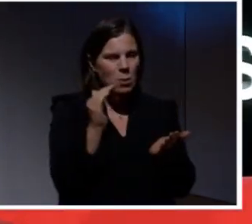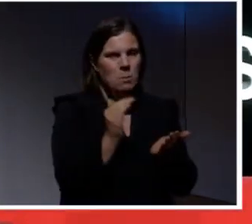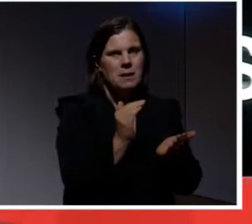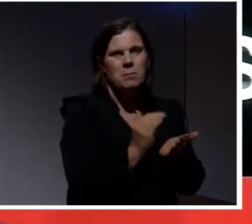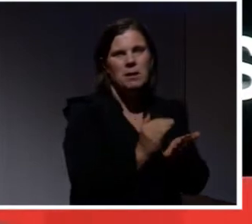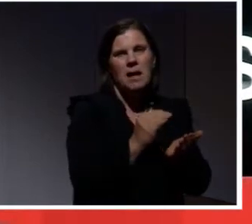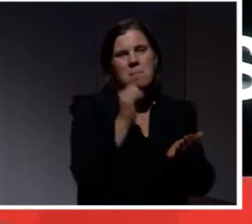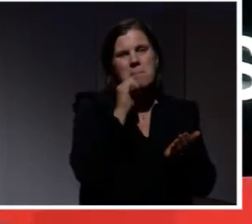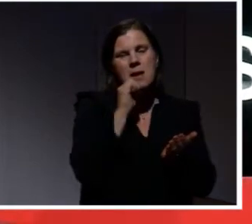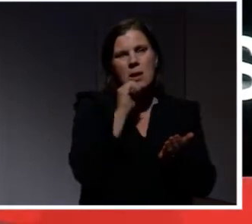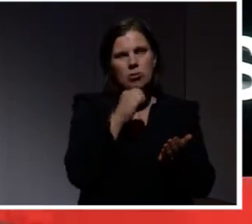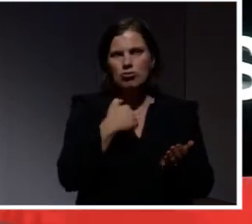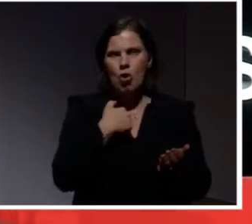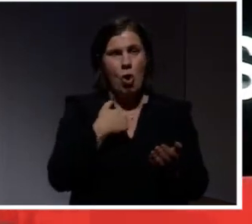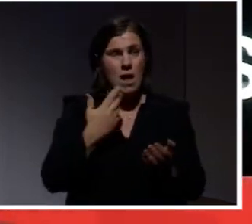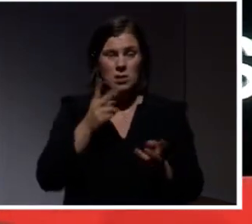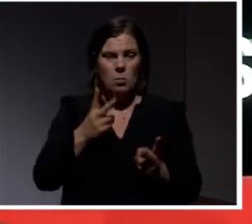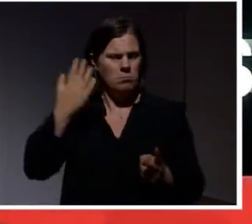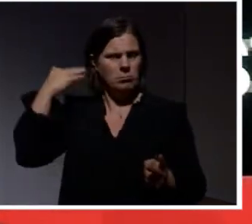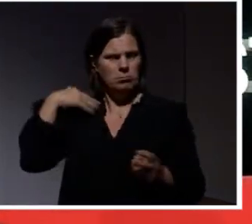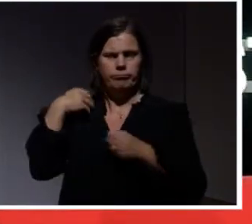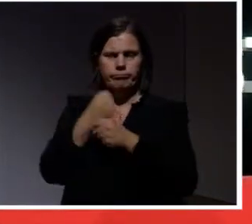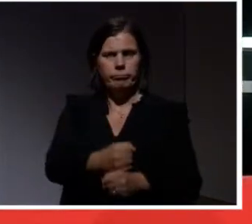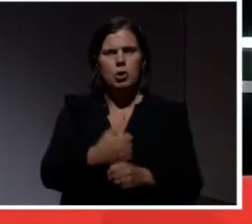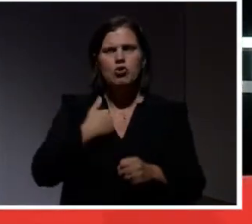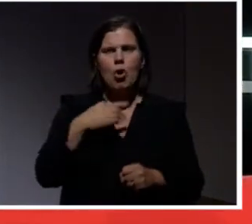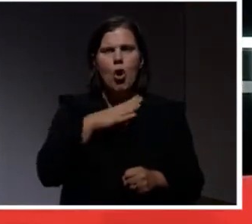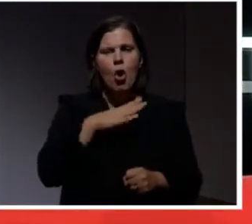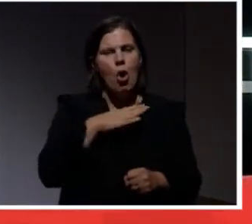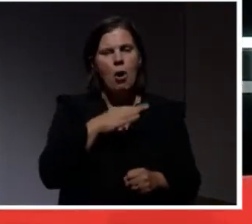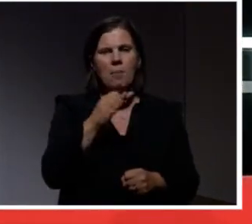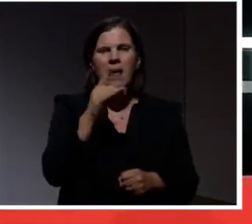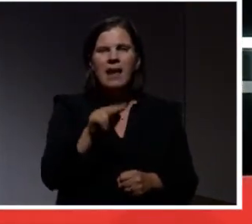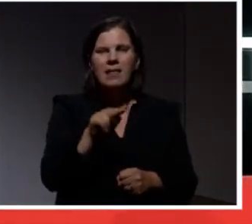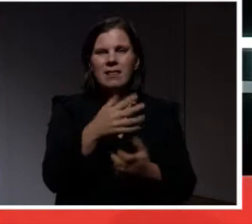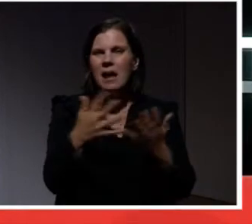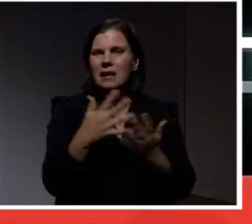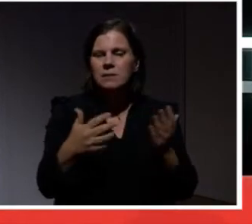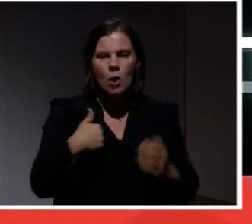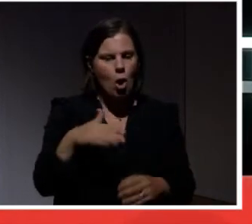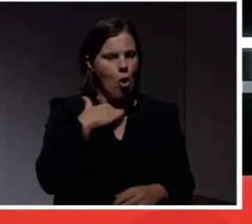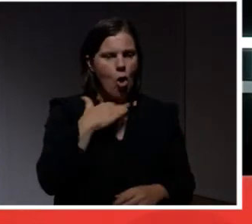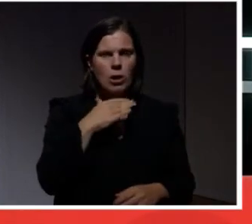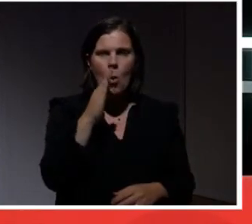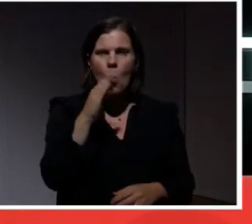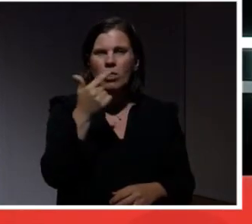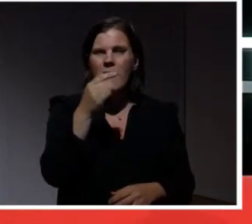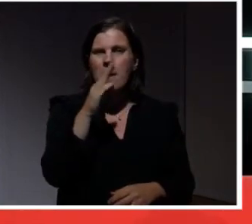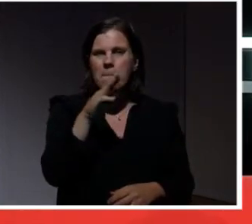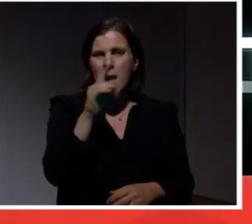sån här relik. Jag är en dinosaurie. Jag har fortfarande plain text i min mejl. För jag hatar HTML-mejl.